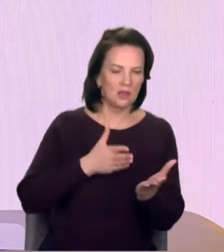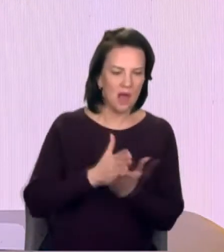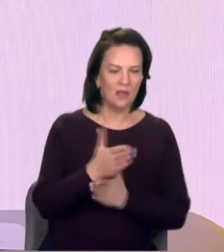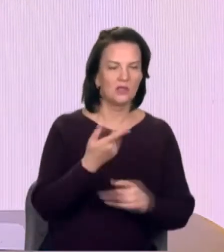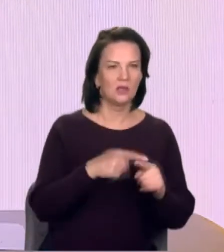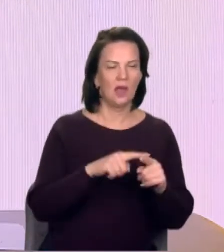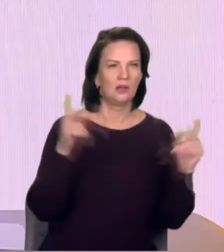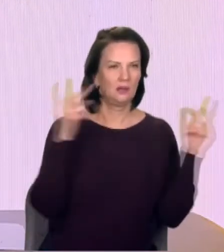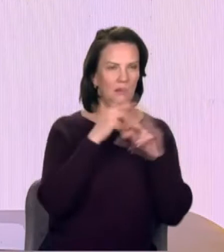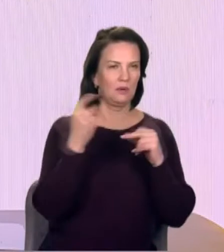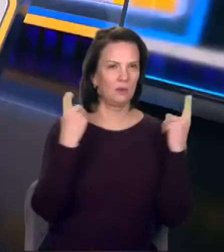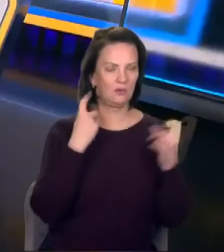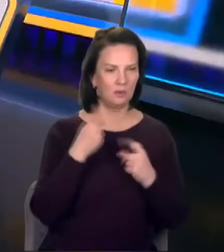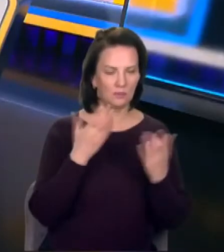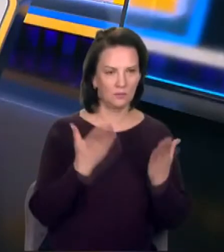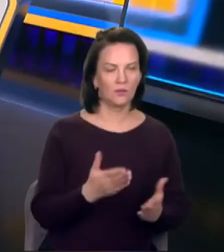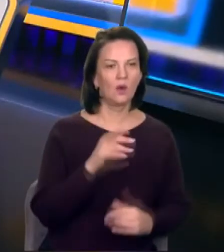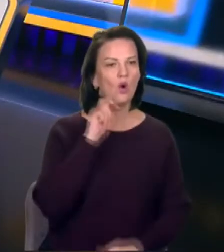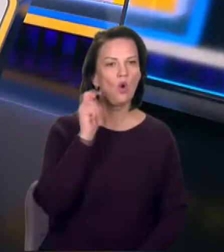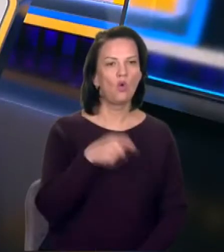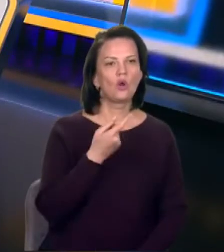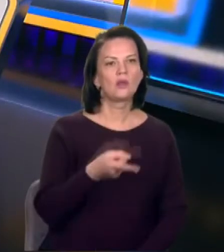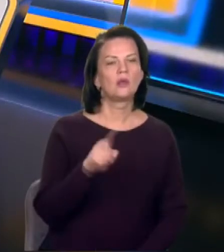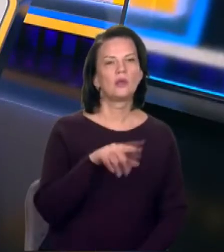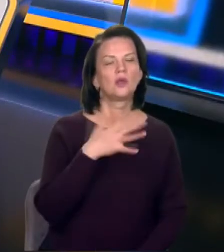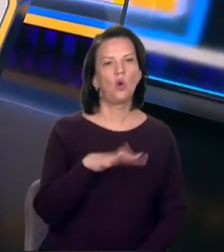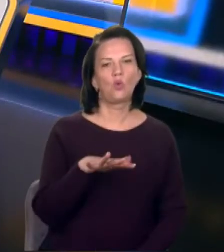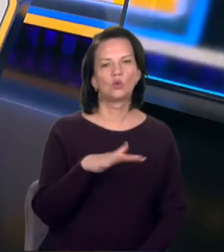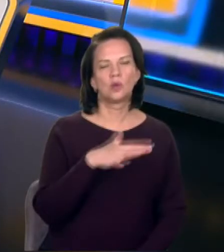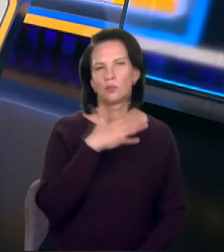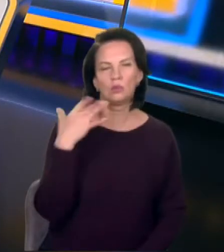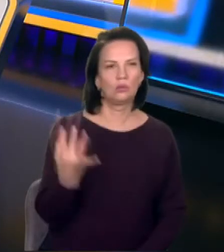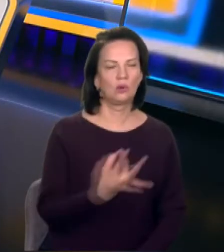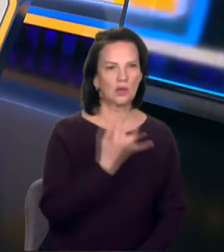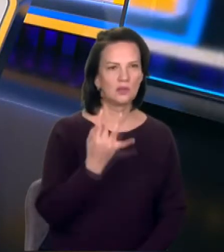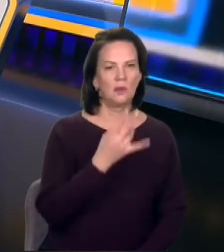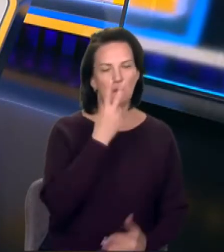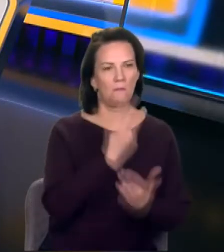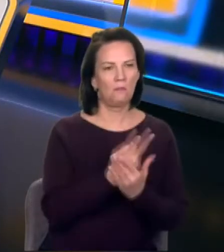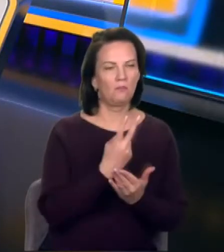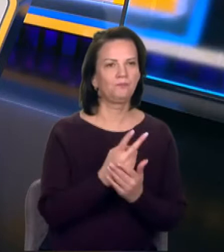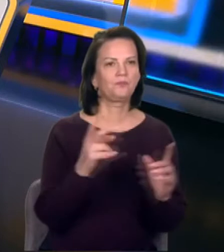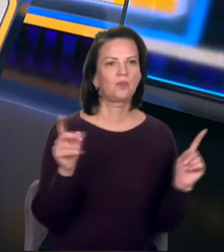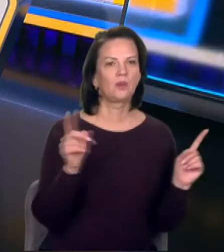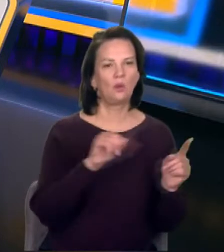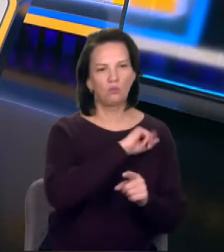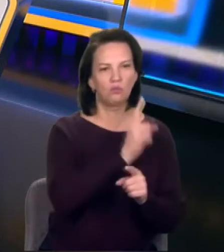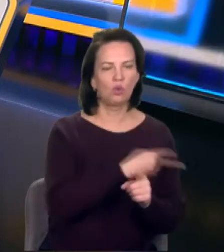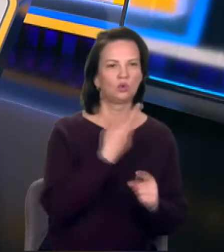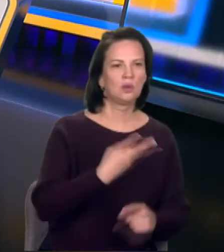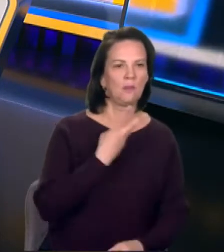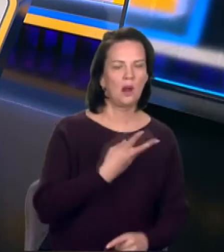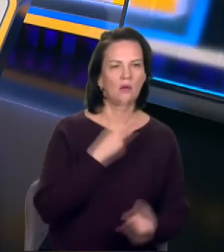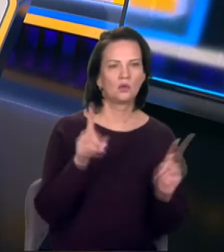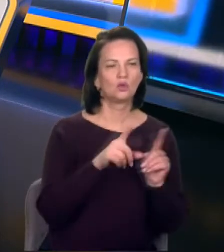Українці вже безліч разів демонстрували потужне прагнення до того, щоб Україна стала повною